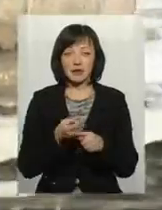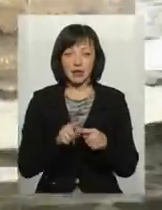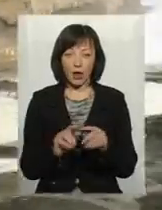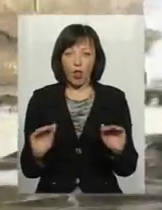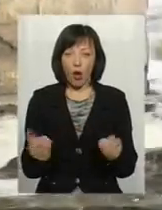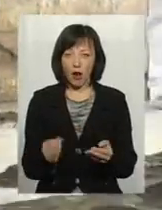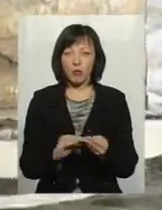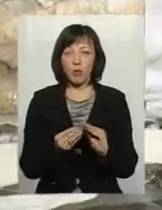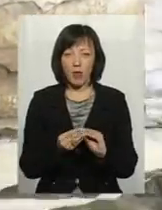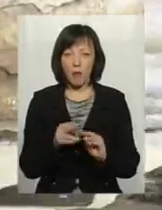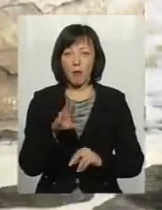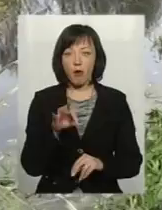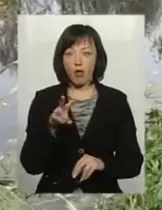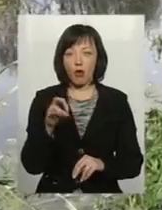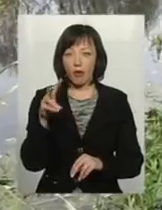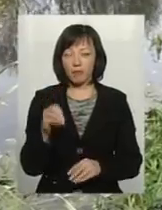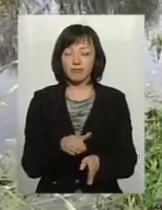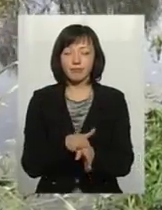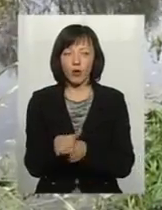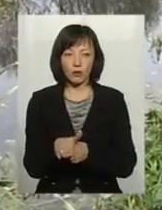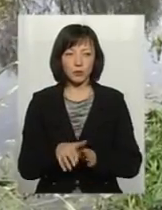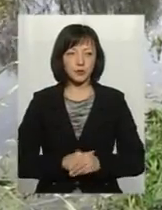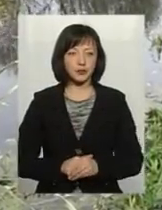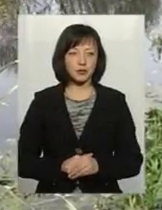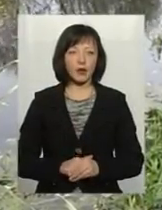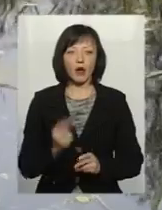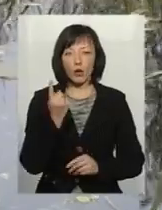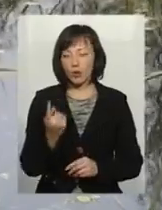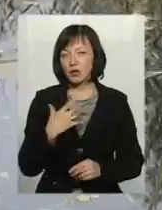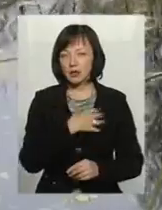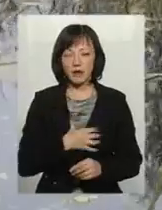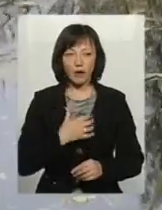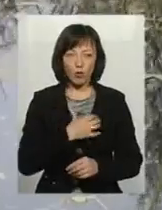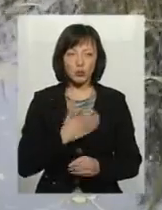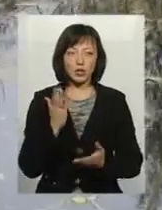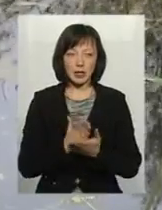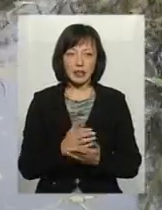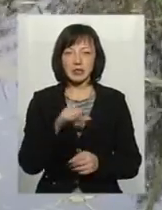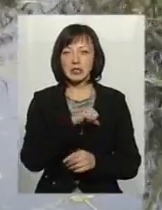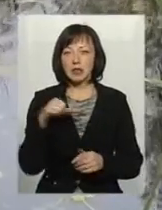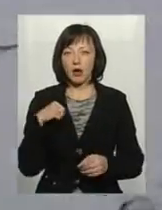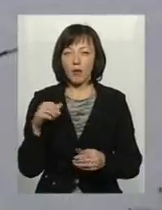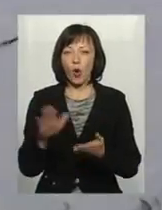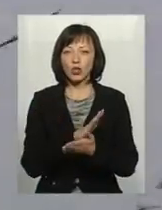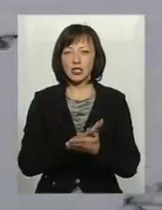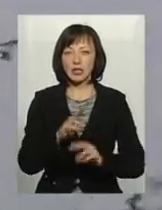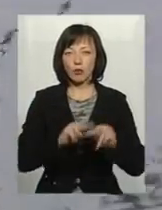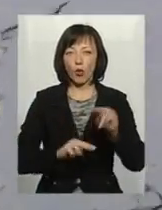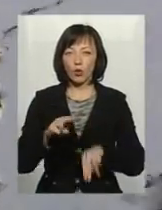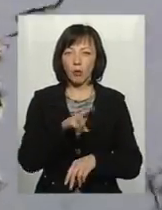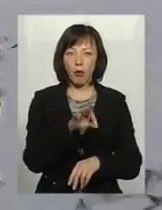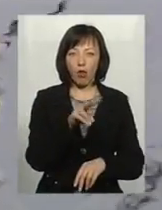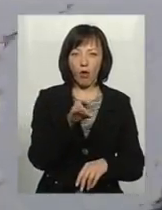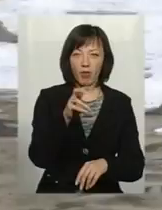локальних проблем на Полонщині хоч греблюгати. Однією з найвагоміших є стан очисних споруд Полонного та Понінки.